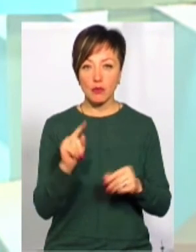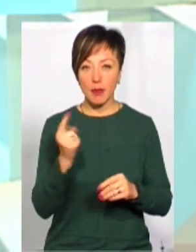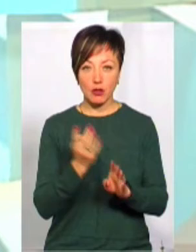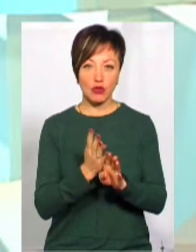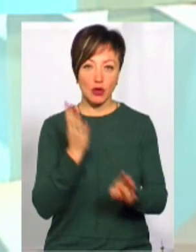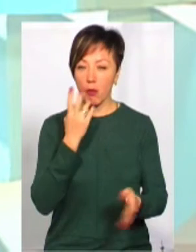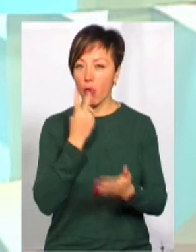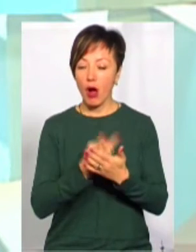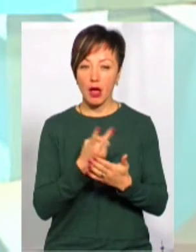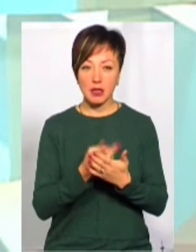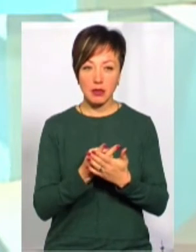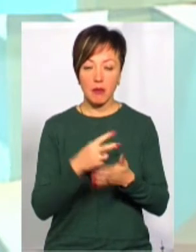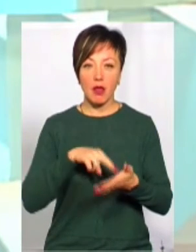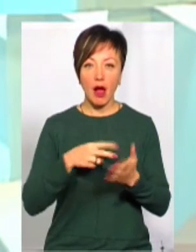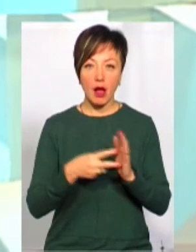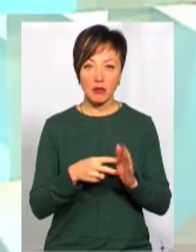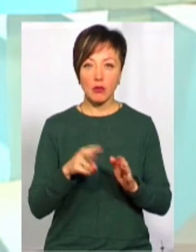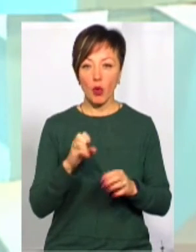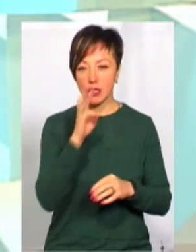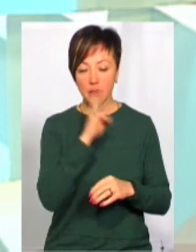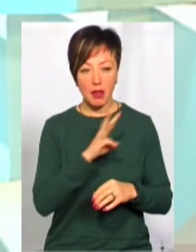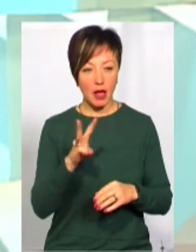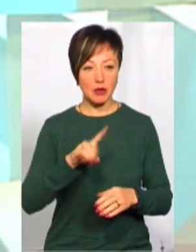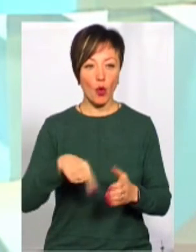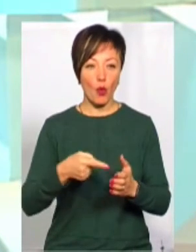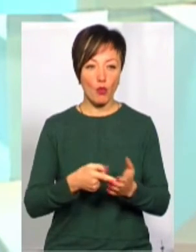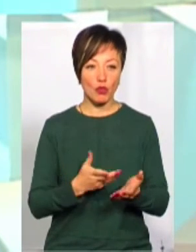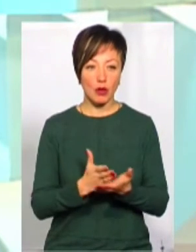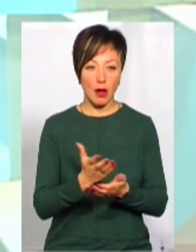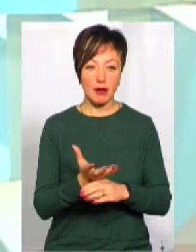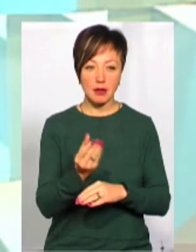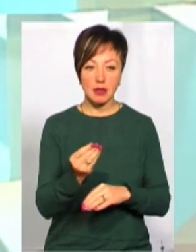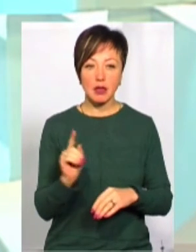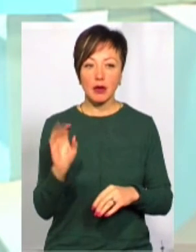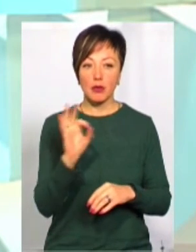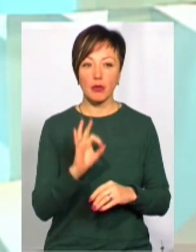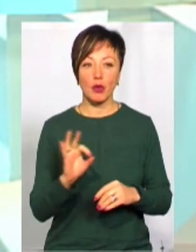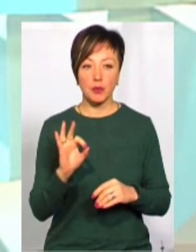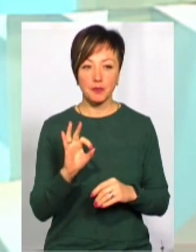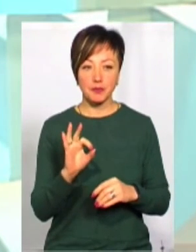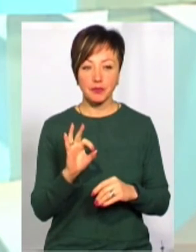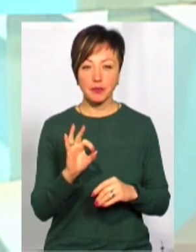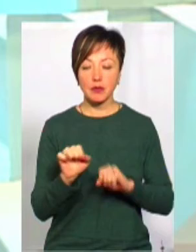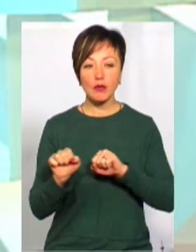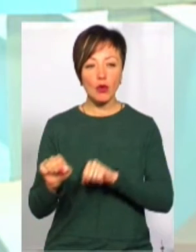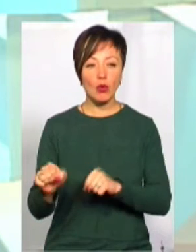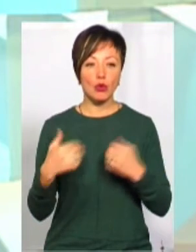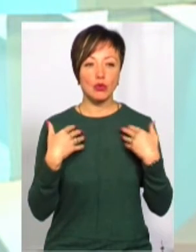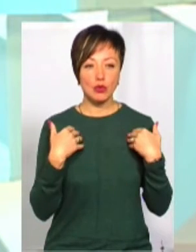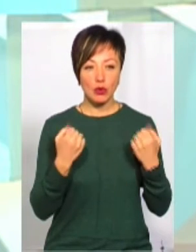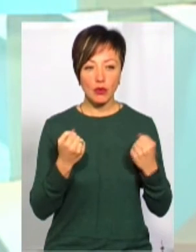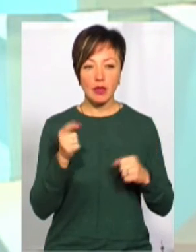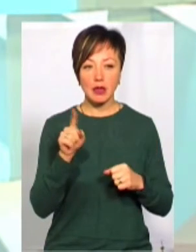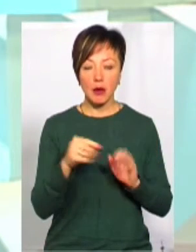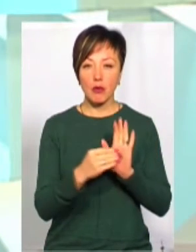в першу чергу, там показано плани по зарплаті і комунальці. І от що стосується галузі охорони здоров'я,